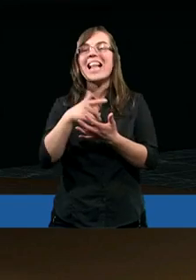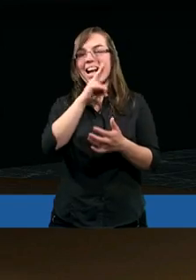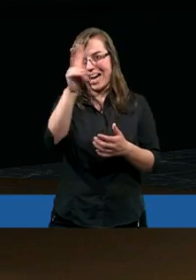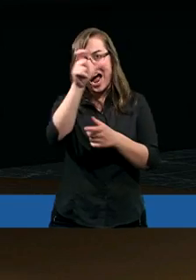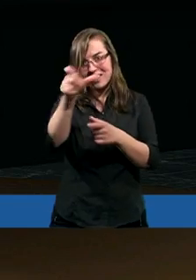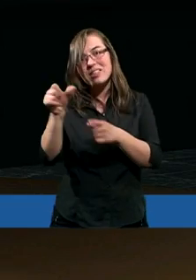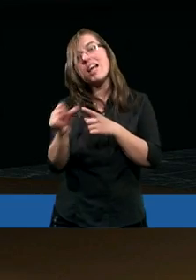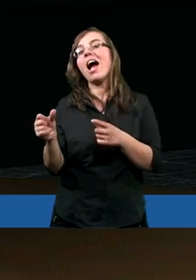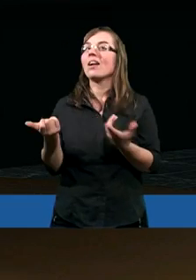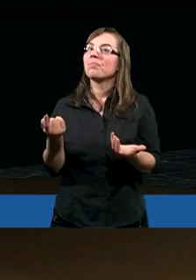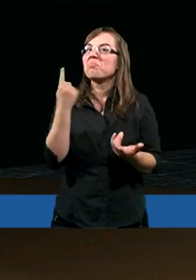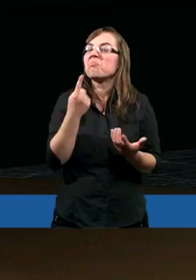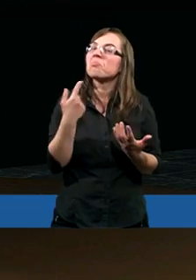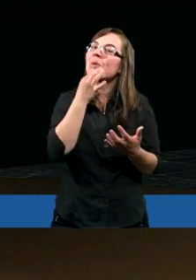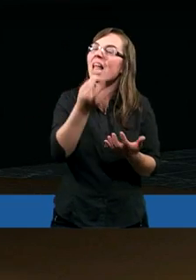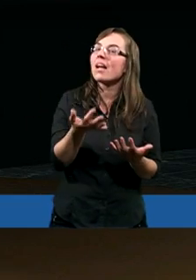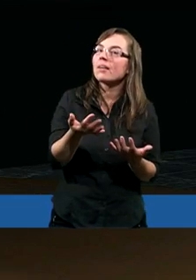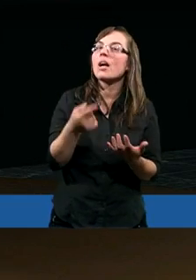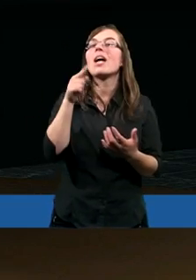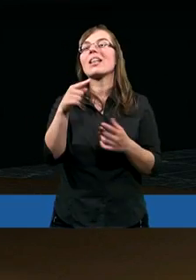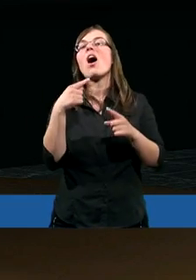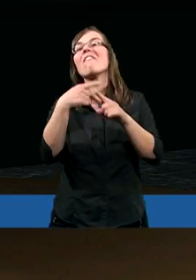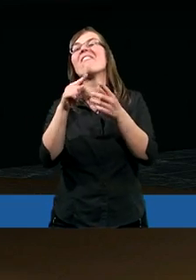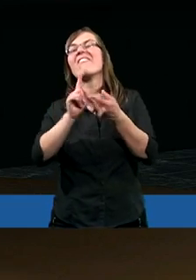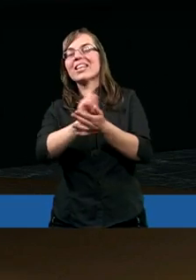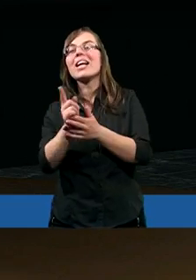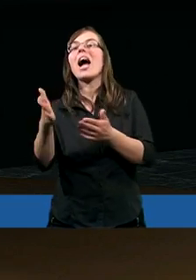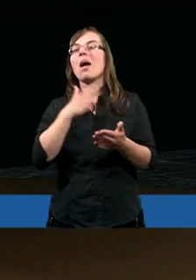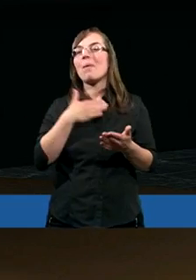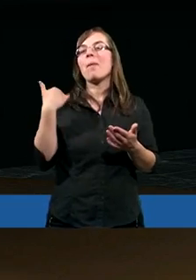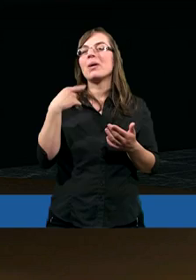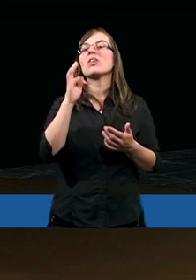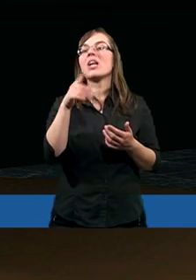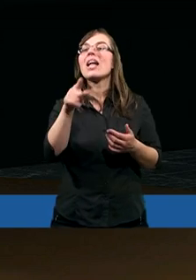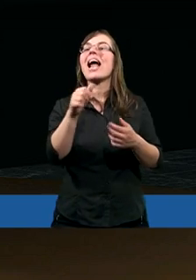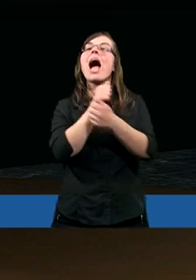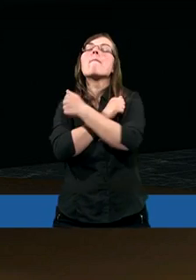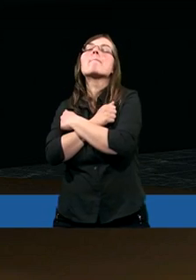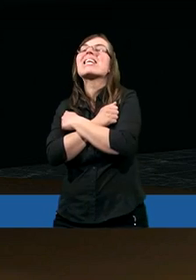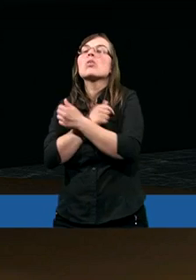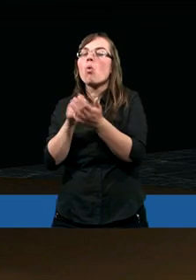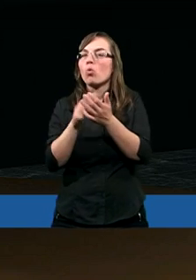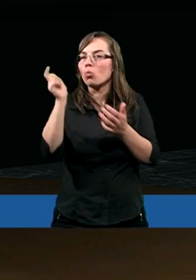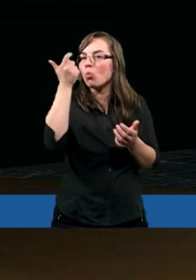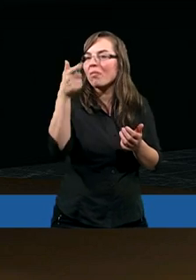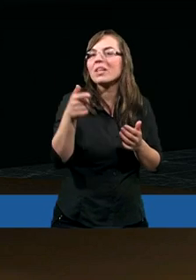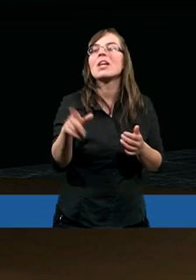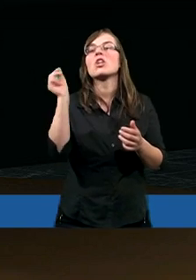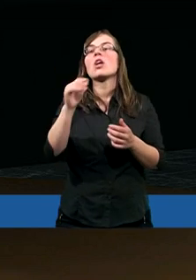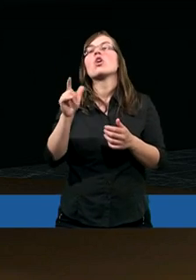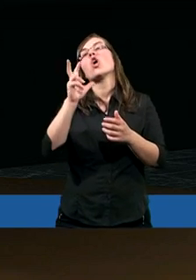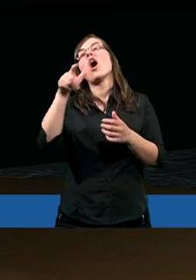Czyli ostateczną tą wynikiem ma być miłość. Ta miłość nie może być czymś